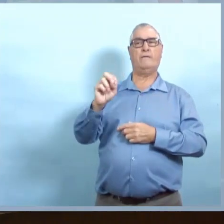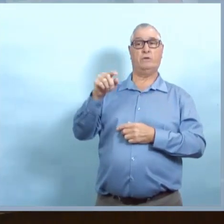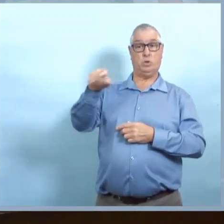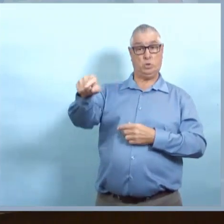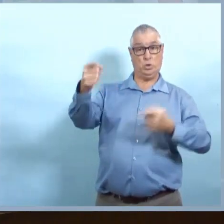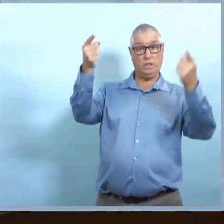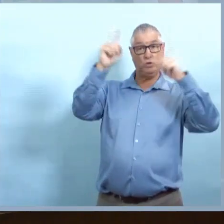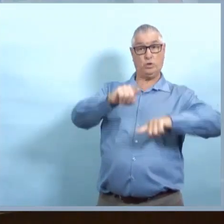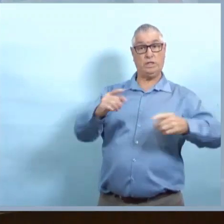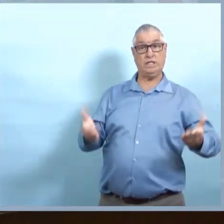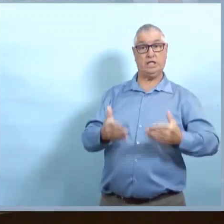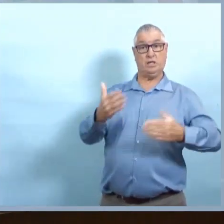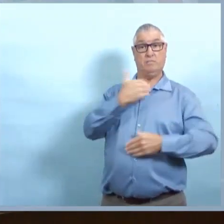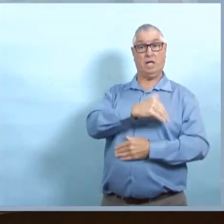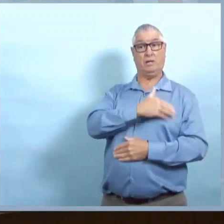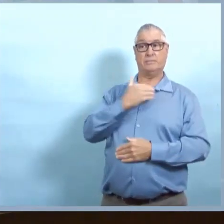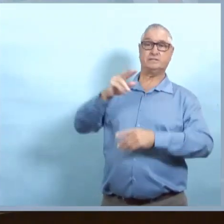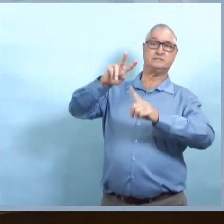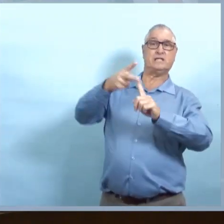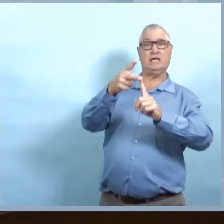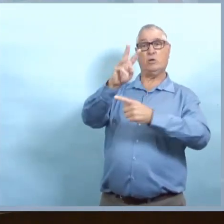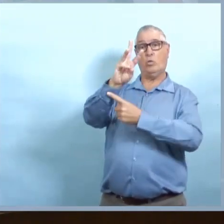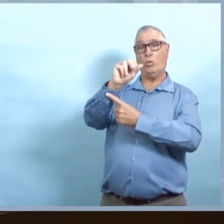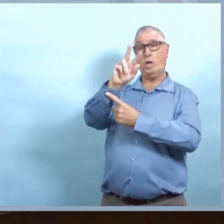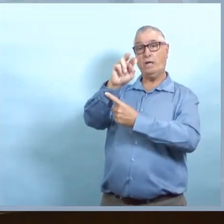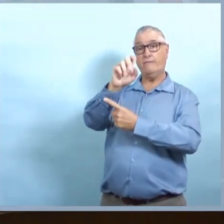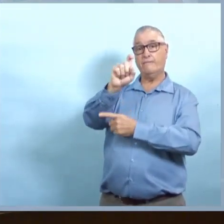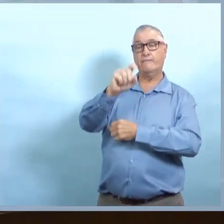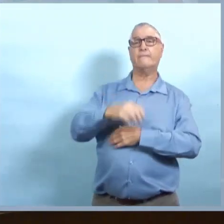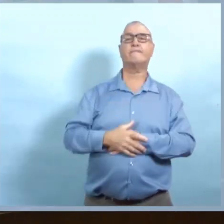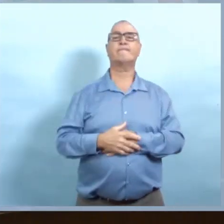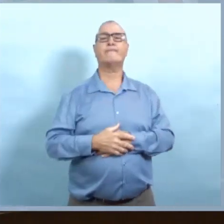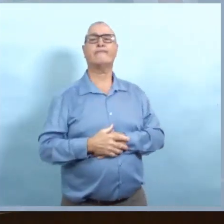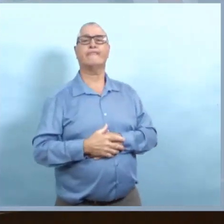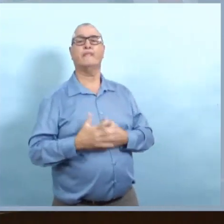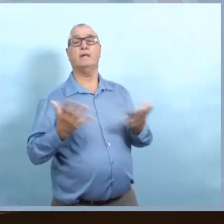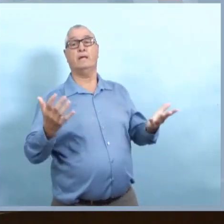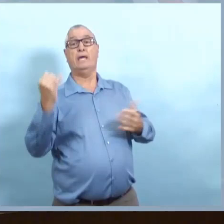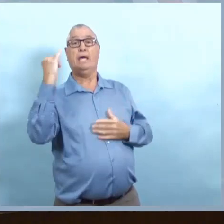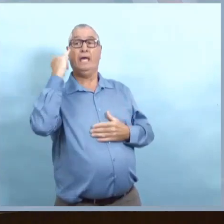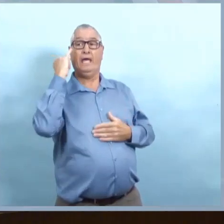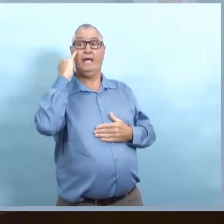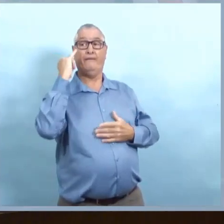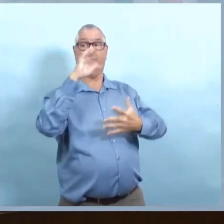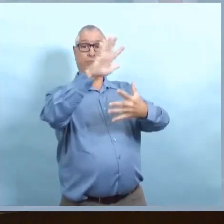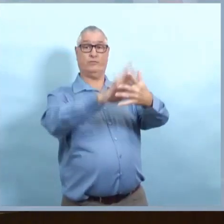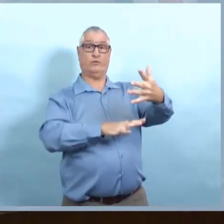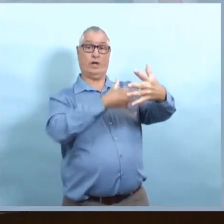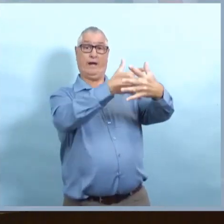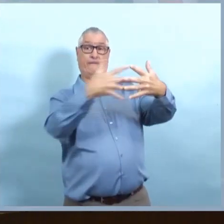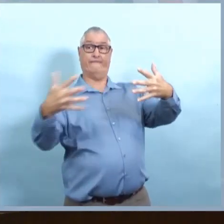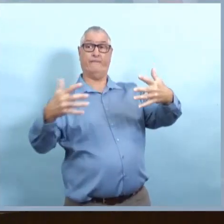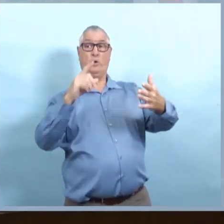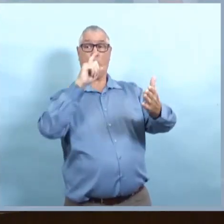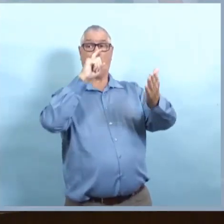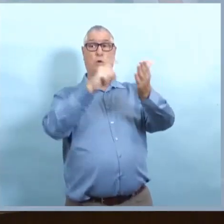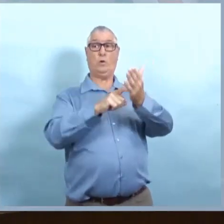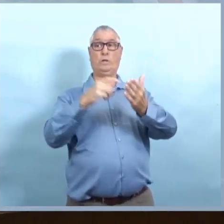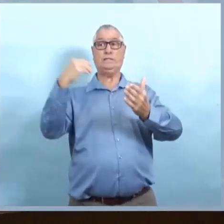le premier ministre de l'Ontario a dit qu'ils sont dans une deuxième vague. Est-ce que vous considérez que nous sommes dans une deuxième vague au Manitoba?